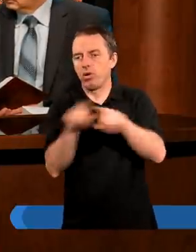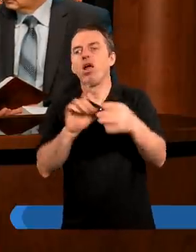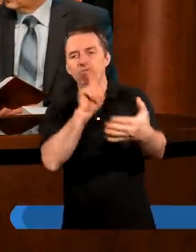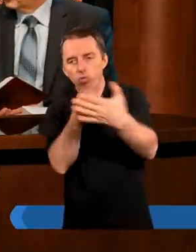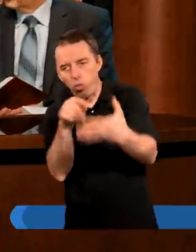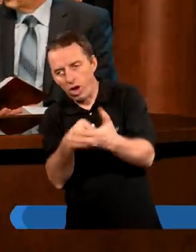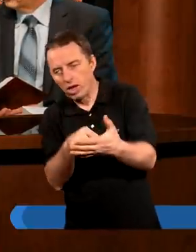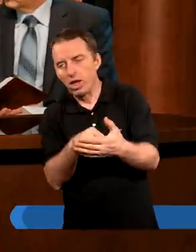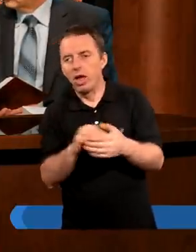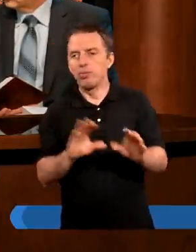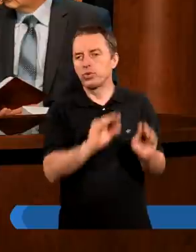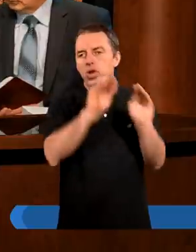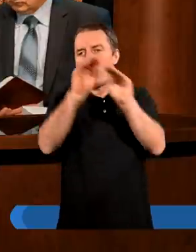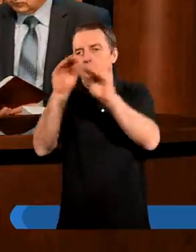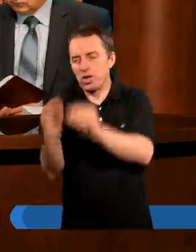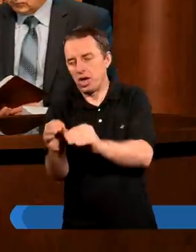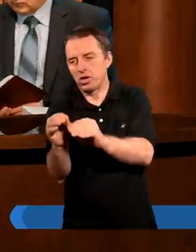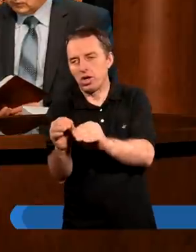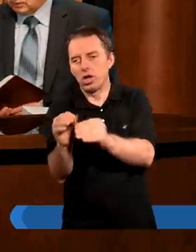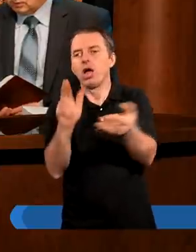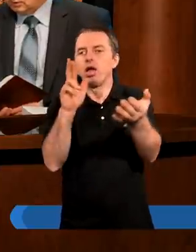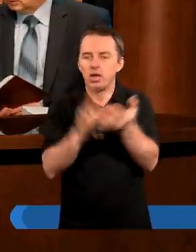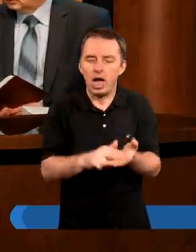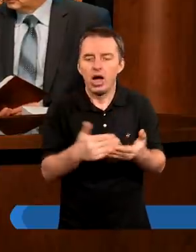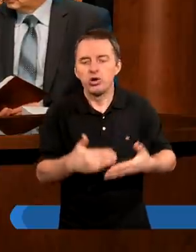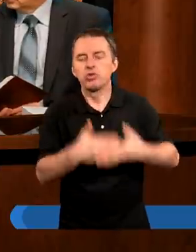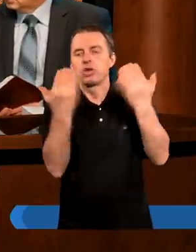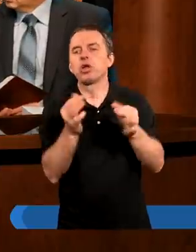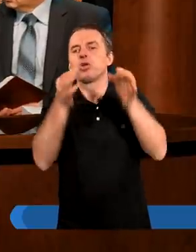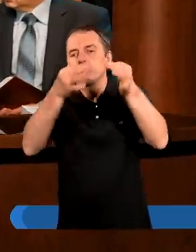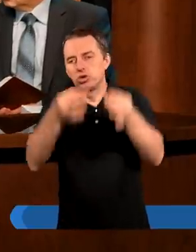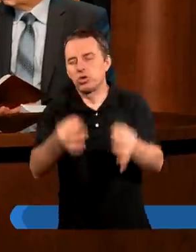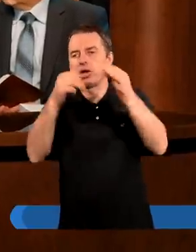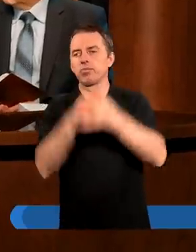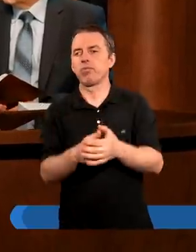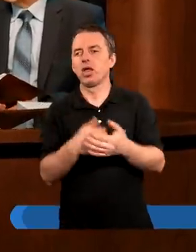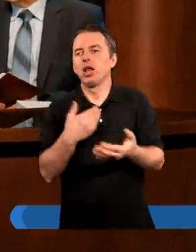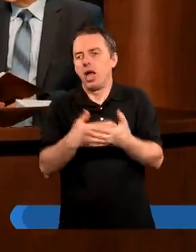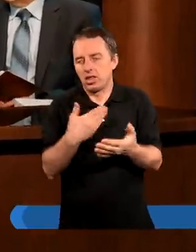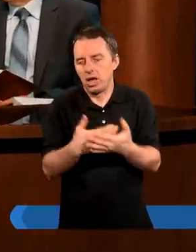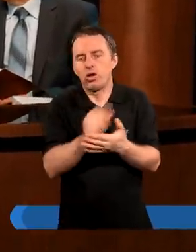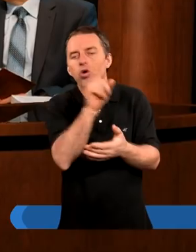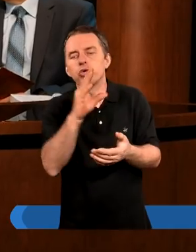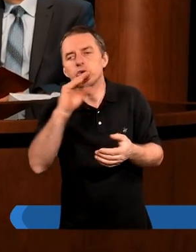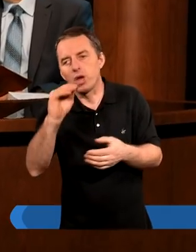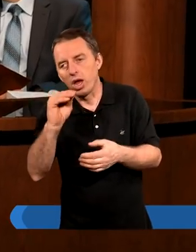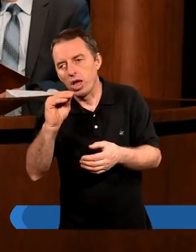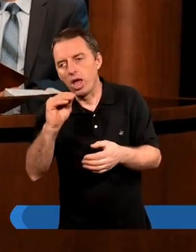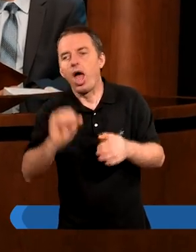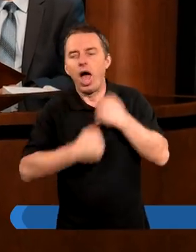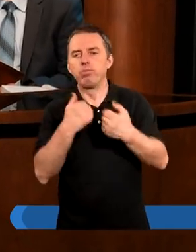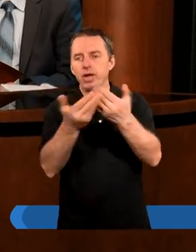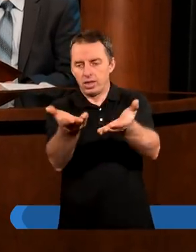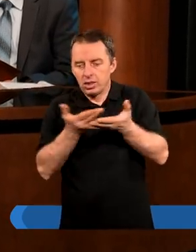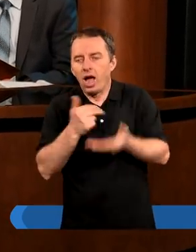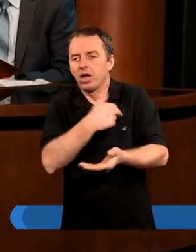żebyśmy przenieśli to już na dzień dzisiejszy. Dlatego, że aby dać